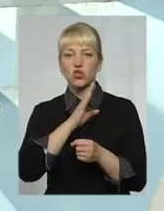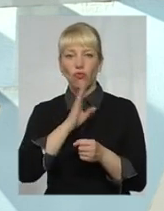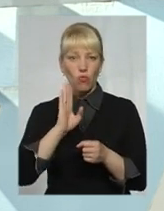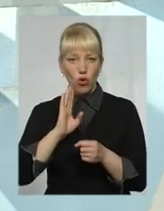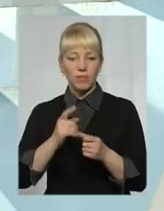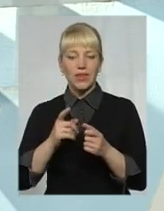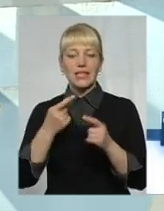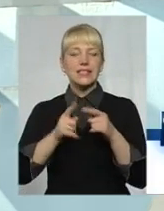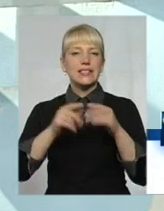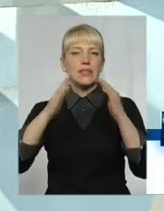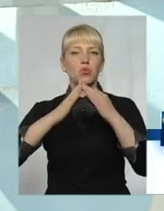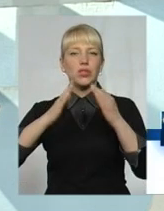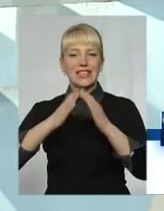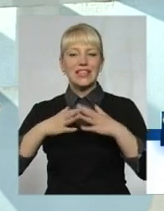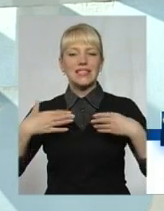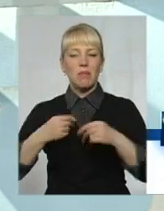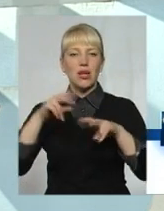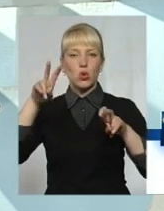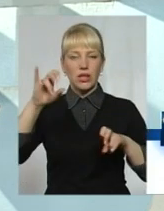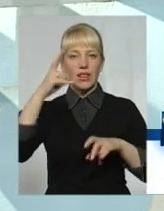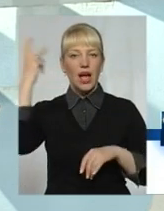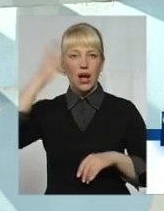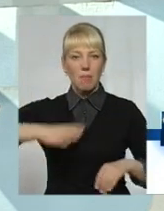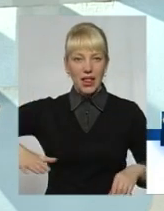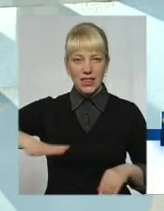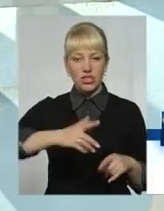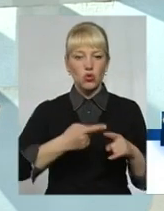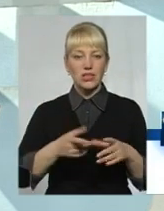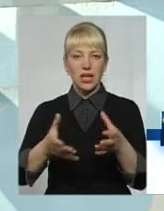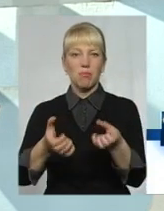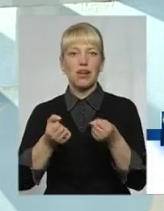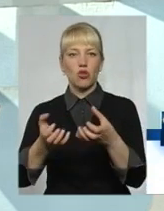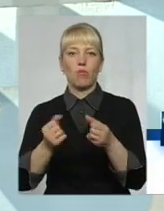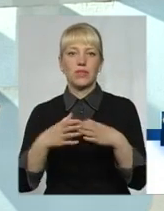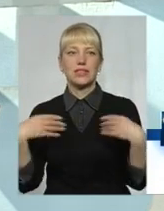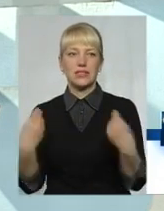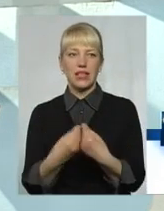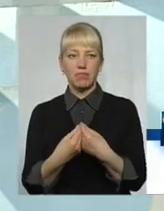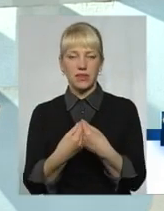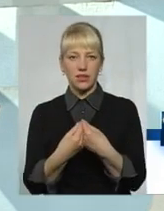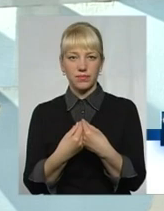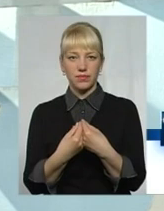сімейного типу, на Хмельниччині в цих прийомних сім'ях і будинках сімейного типу